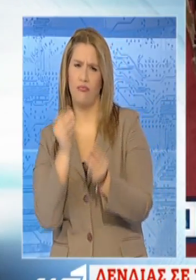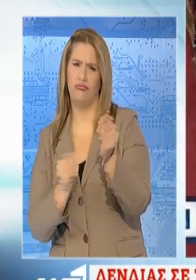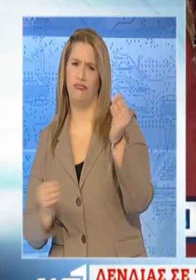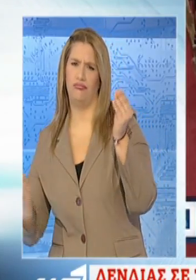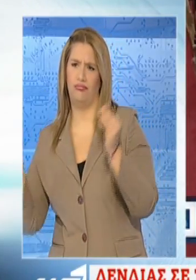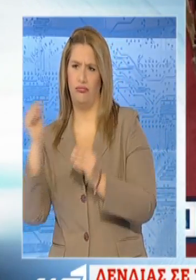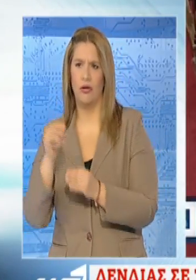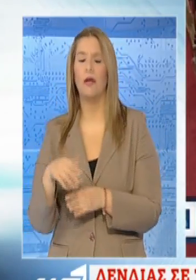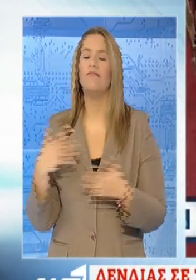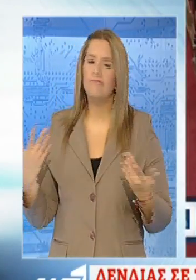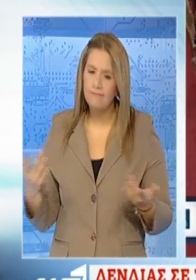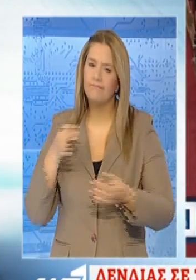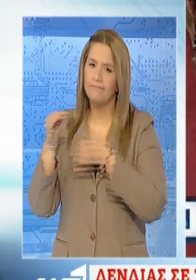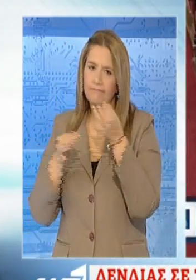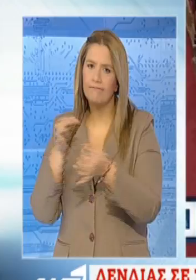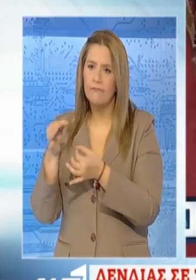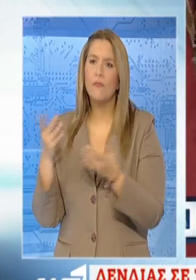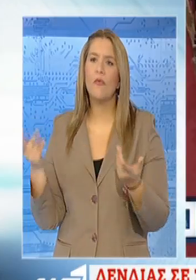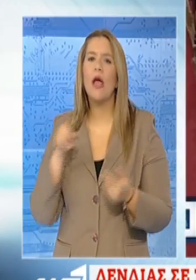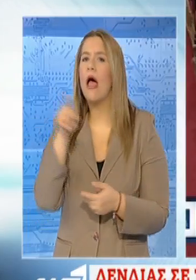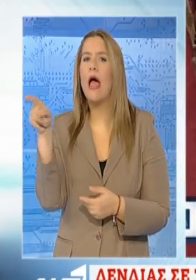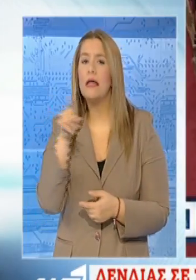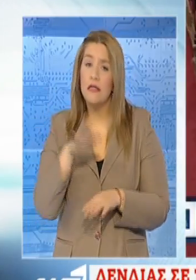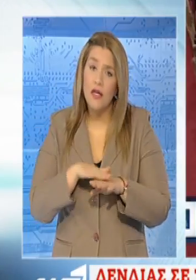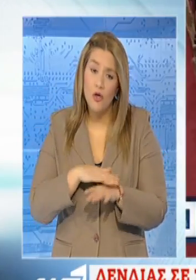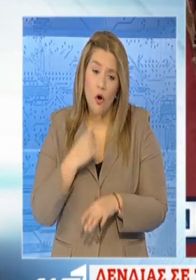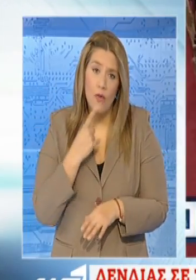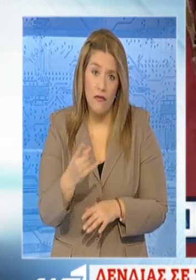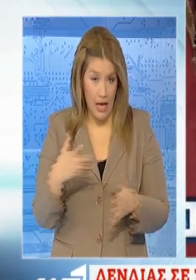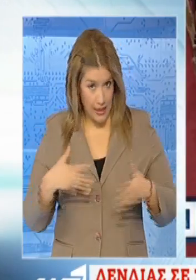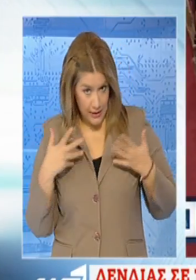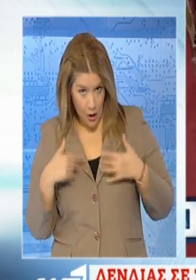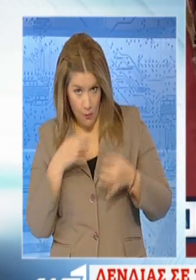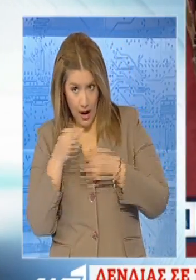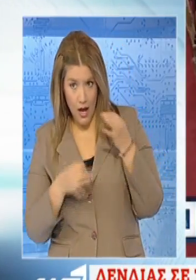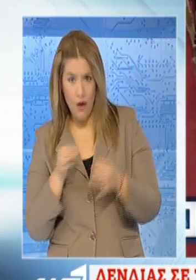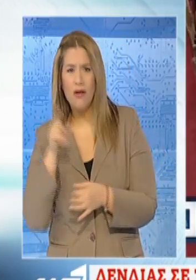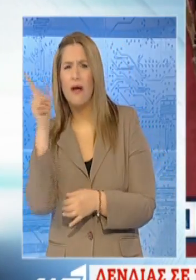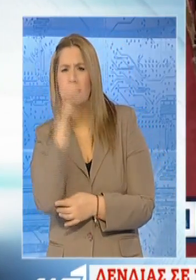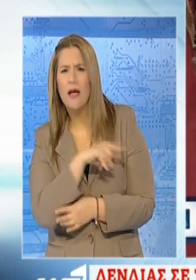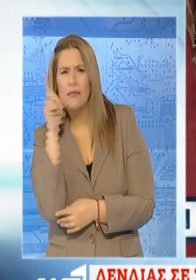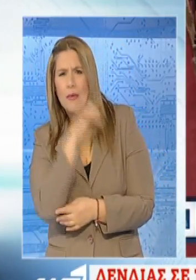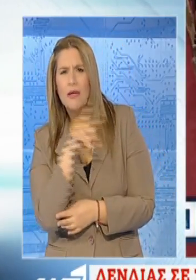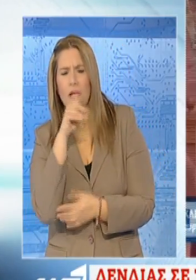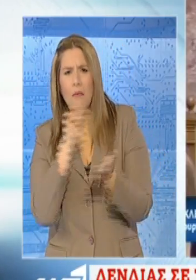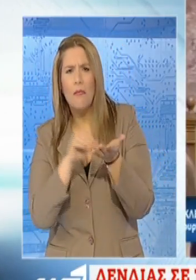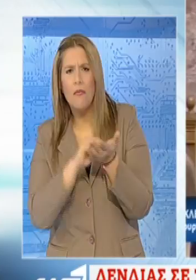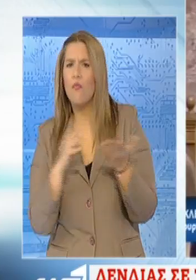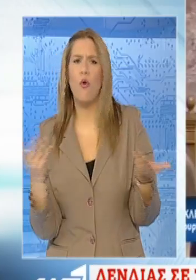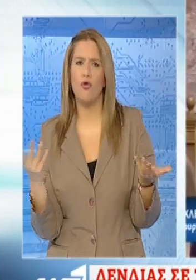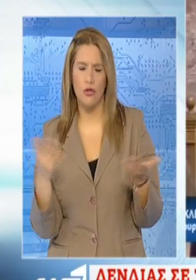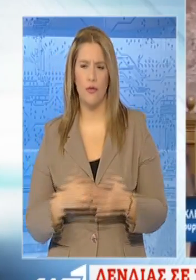Πεςτε μας αν έχετε την καλοσύνη. Πόσα, με συγχωρείτε για την έκπραση, δεν χαίρομαι να την χρησιμοποιώ. Πόσα ψέματα πρέπει να ακούσουν.